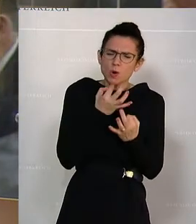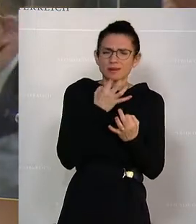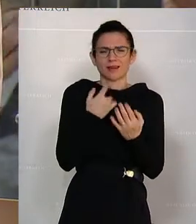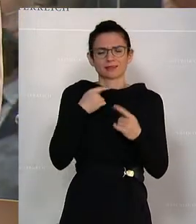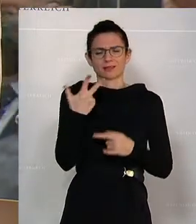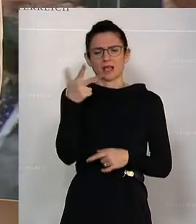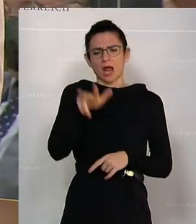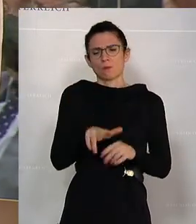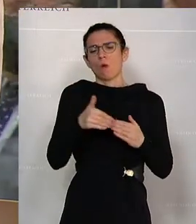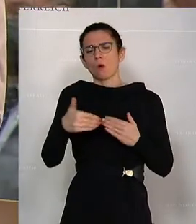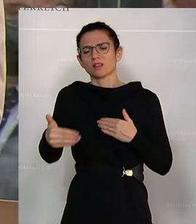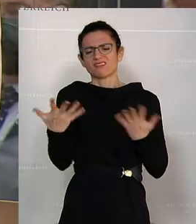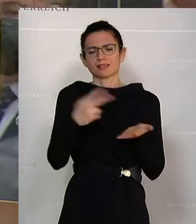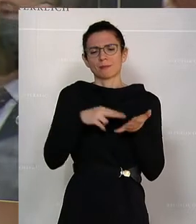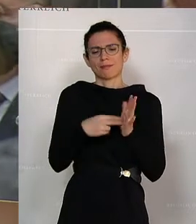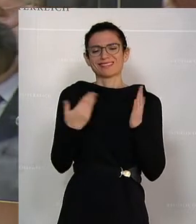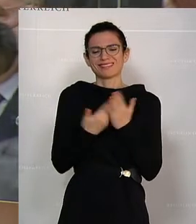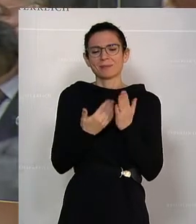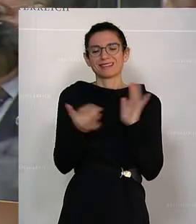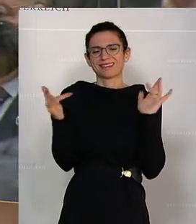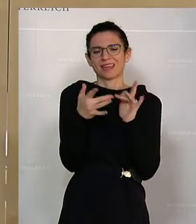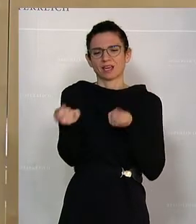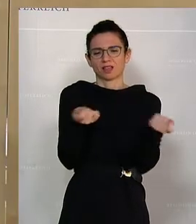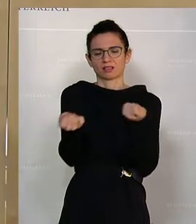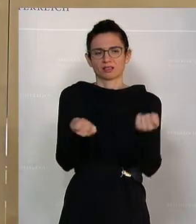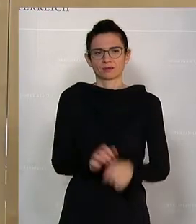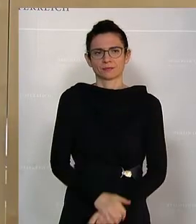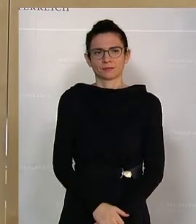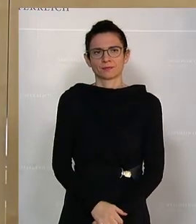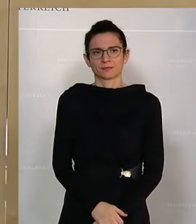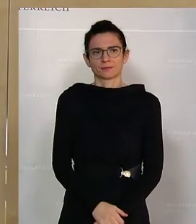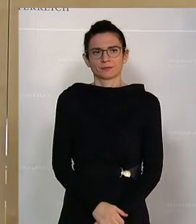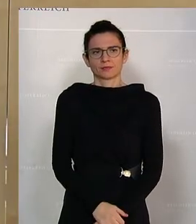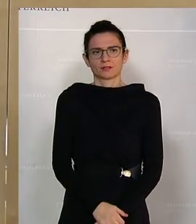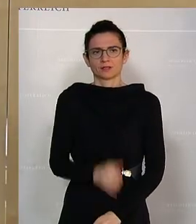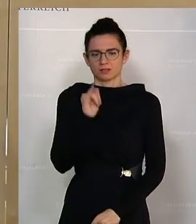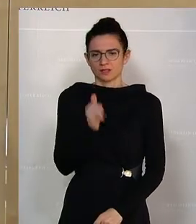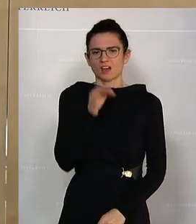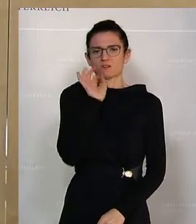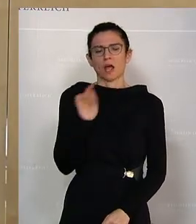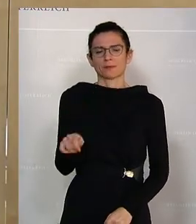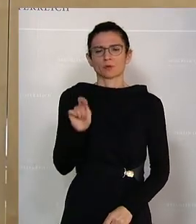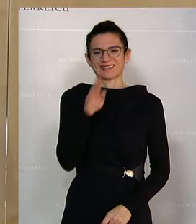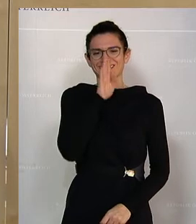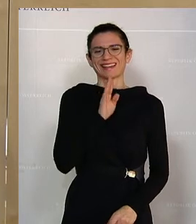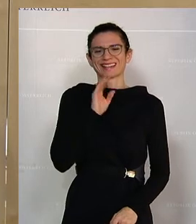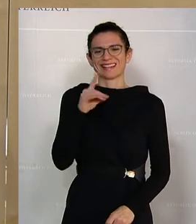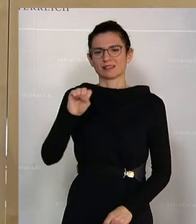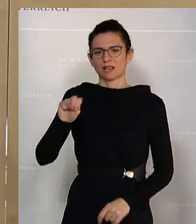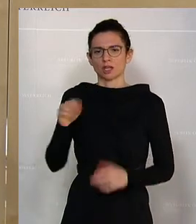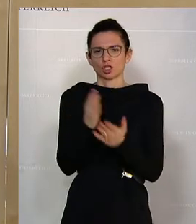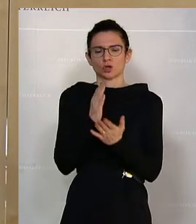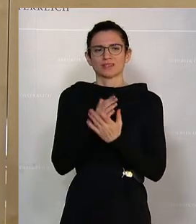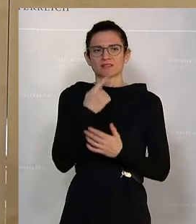nächsten drei Monaten, um dem auch entgegenzuwirken? Ja, Sie haben recht, Frau Abgeordnete. Der Direktor des DSN hat das